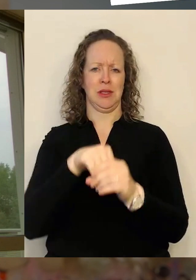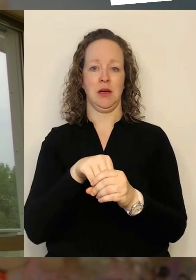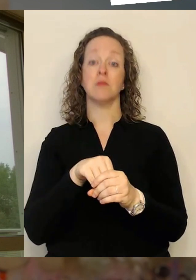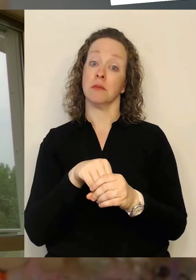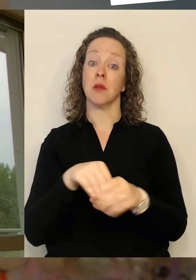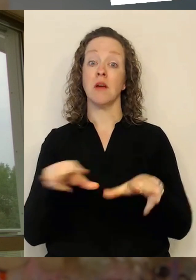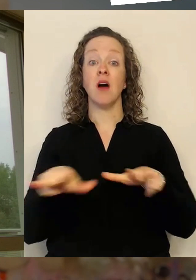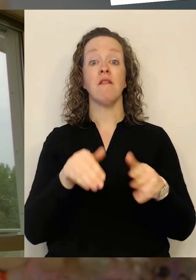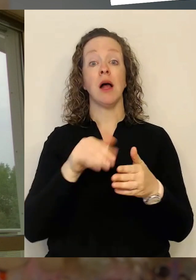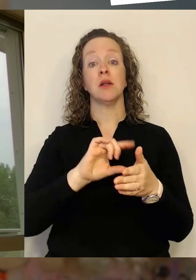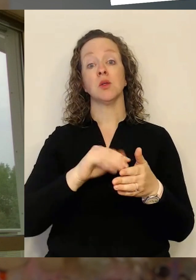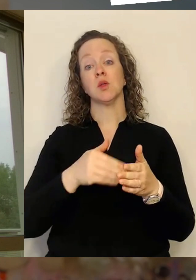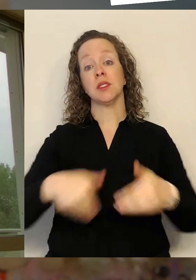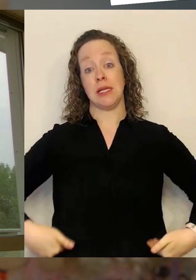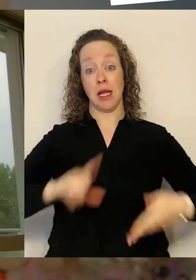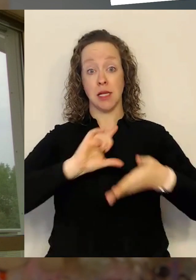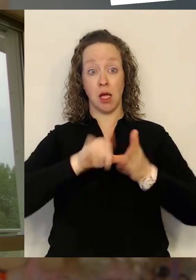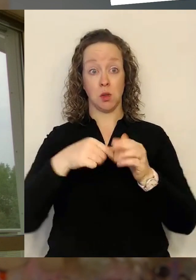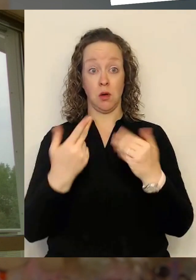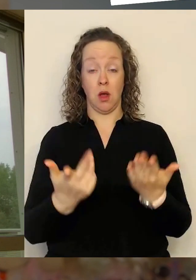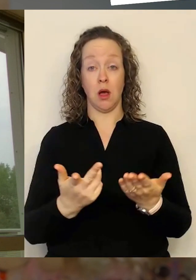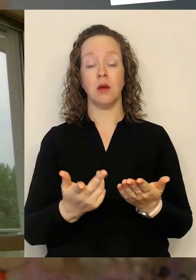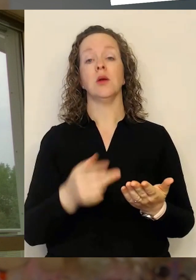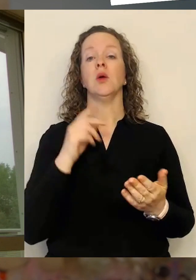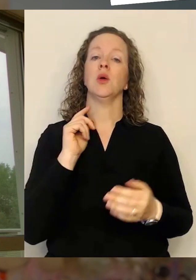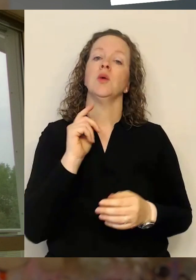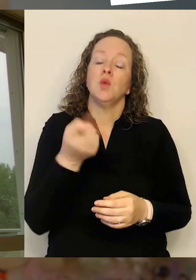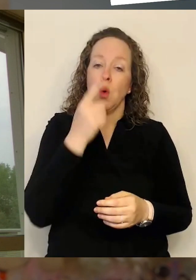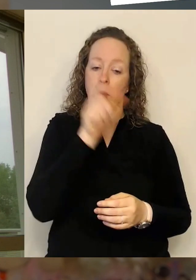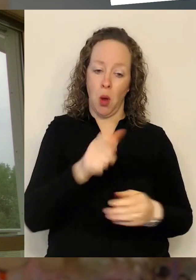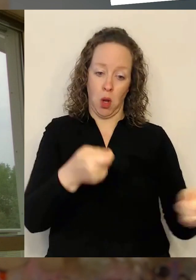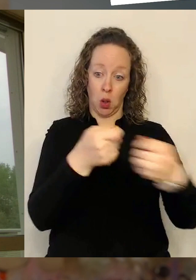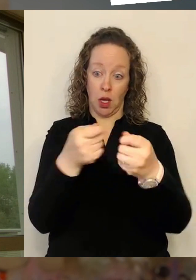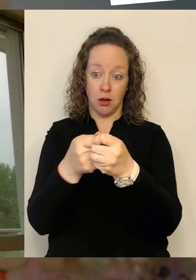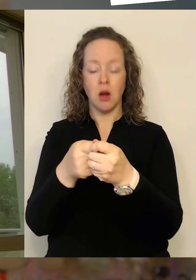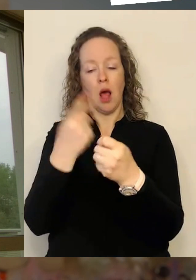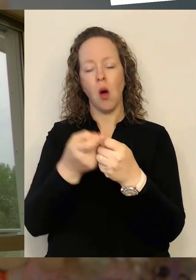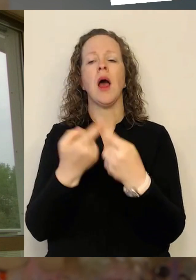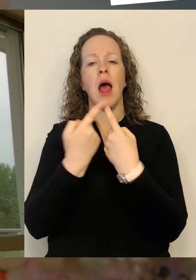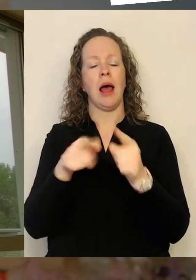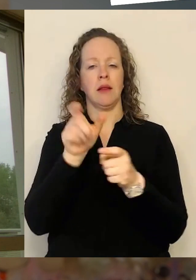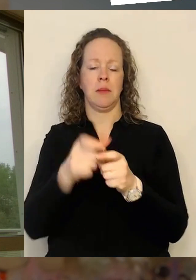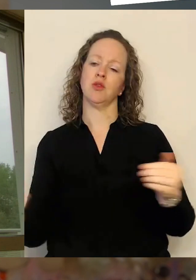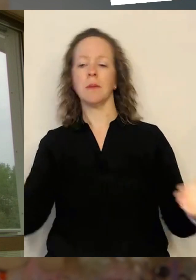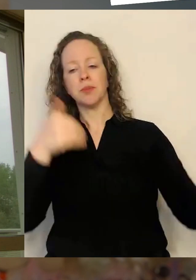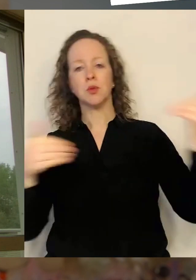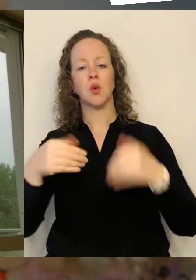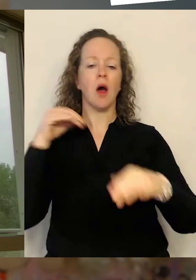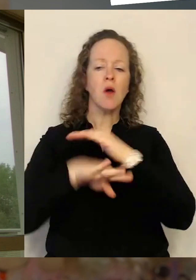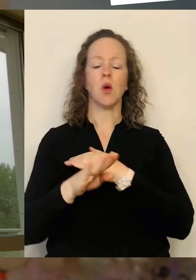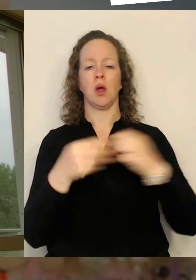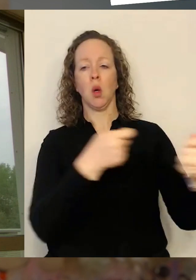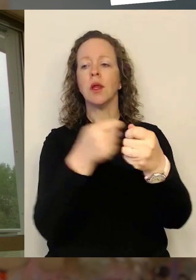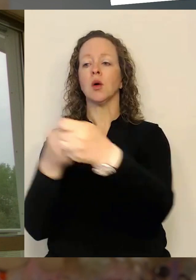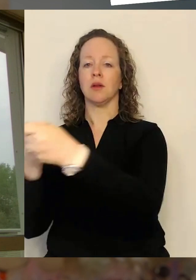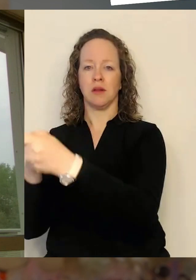da nicht nur mit Bürgerinnen und Bürgern, die in der Stadt leben und wohnen, zu tun haben, sondern auch mit vielen anderen Menschen und das zusammenzudenken, das ist sozusagen unser